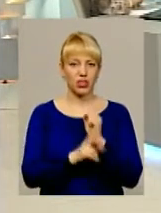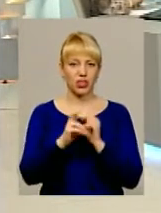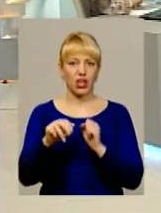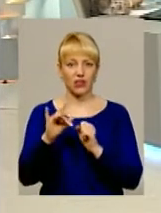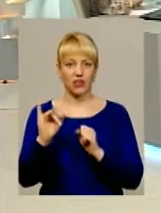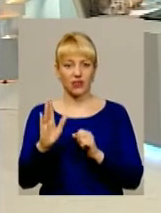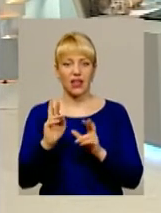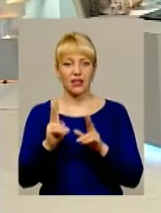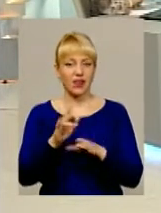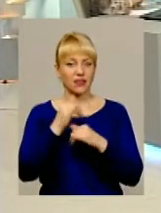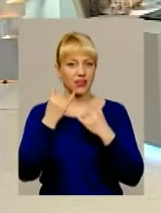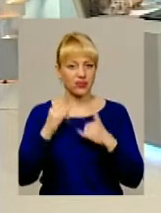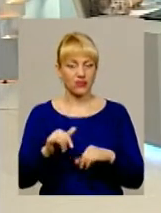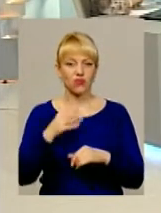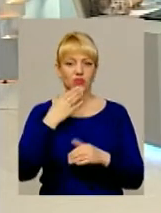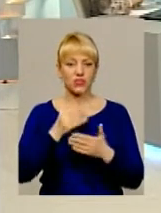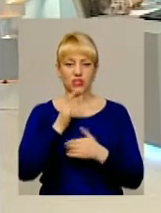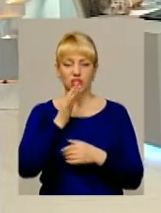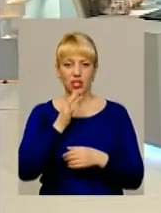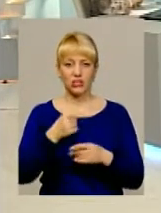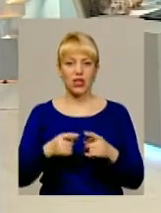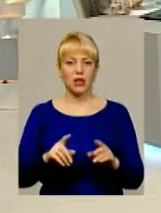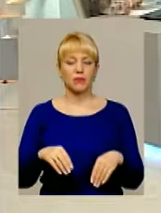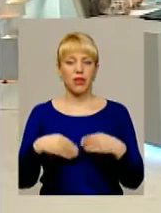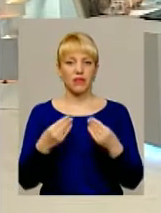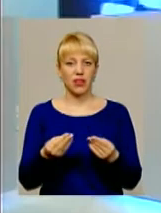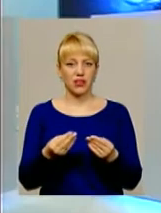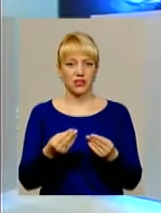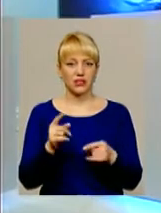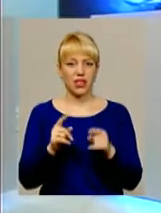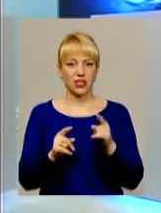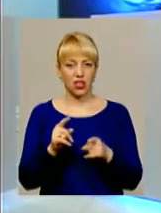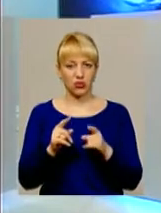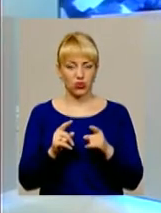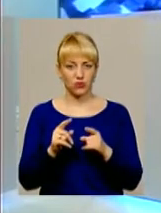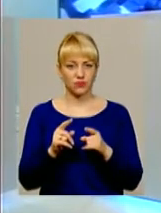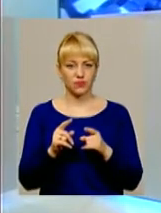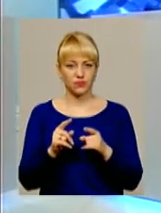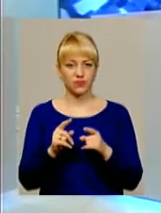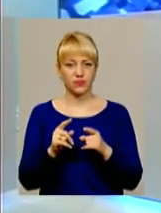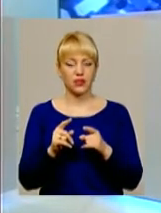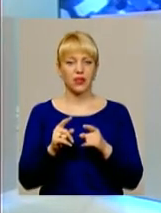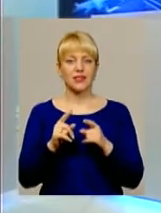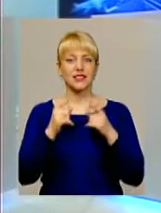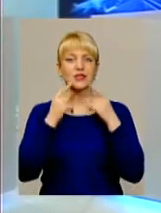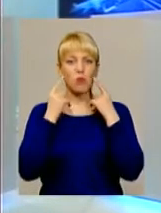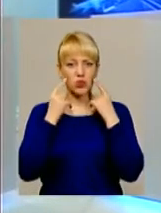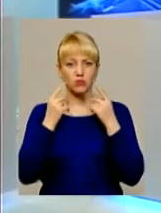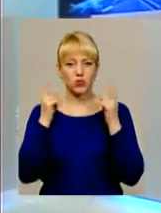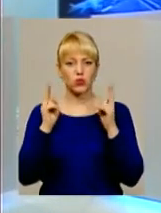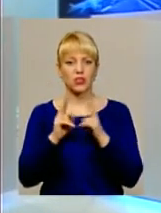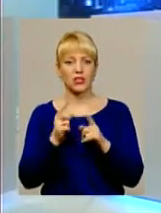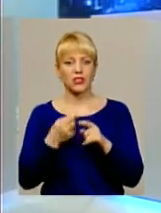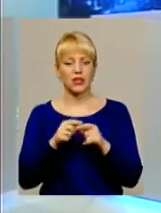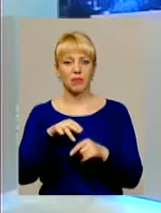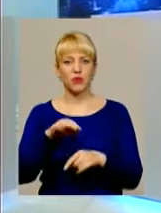І як не дивно, в свій час піддавали навіть деяку, ну такі, скажімо, з посмішкою зустрічали, що це –